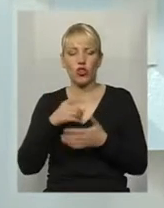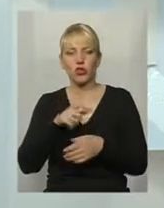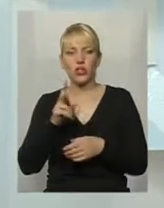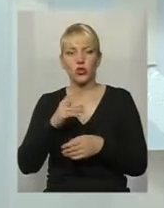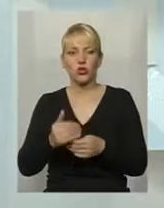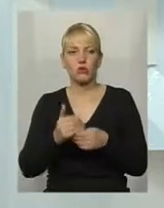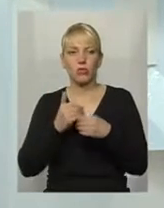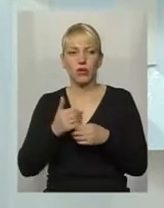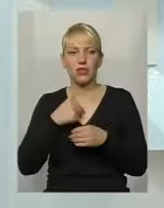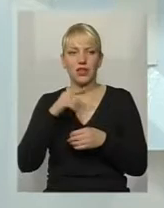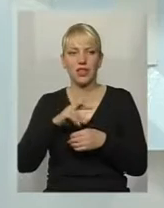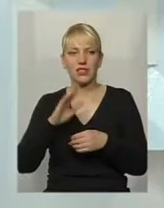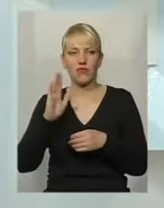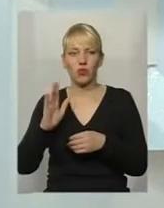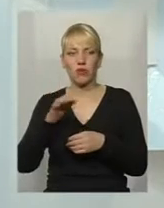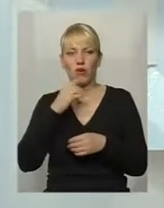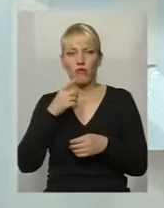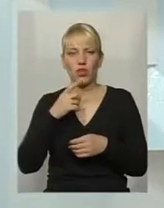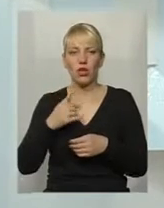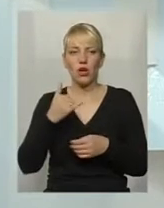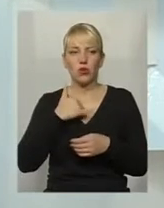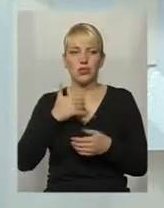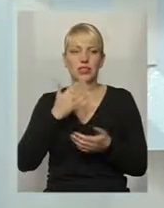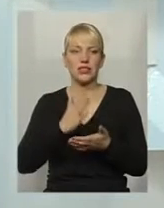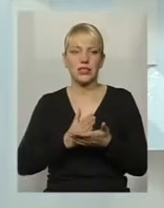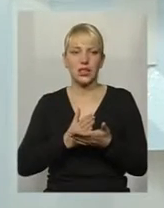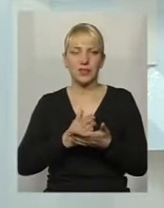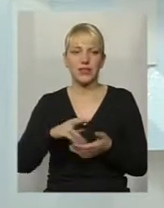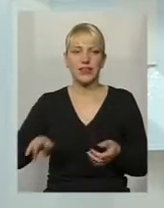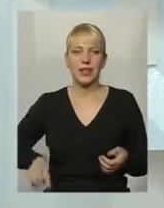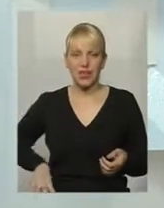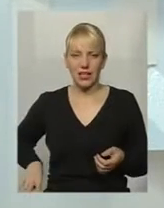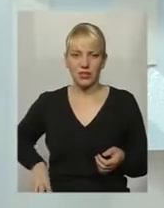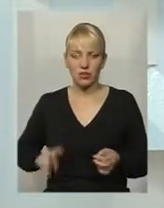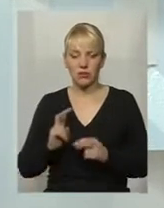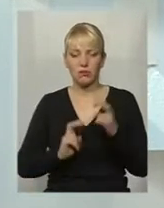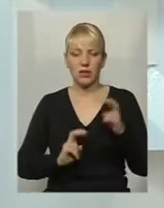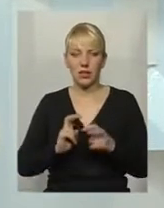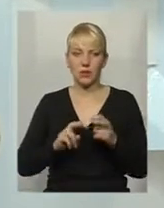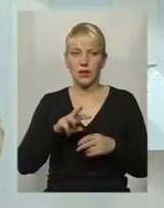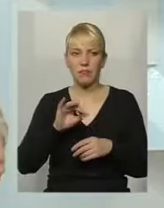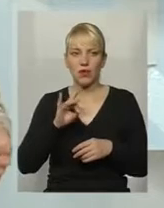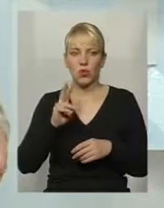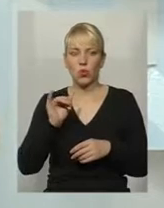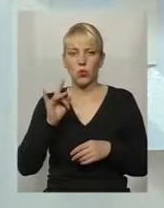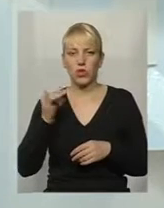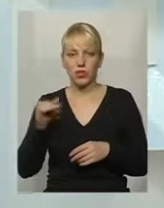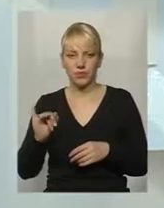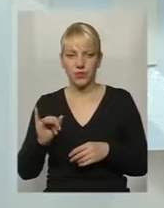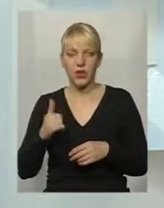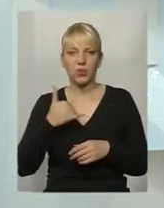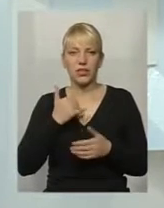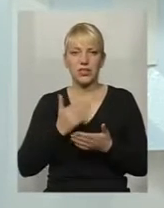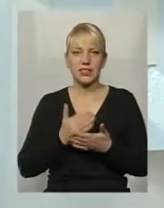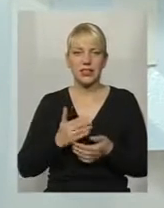допомагають. Ось, скажімо, в нас є директор підприємства «Меркурий». Є в